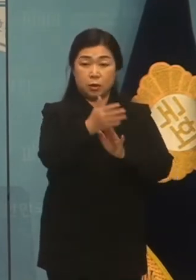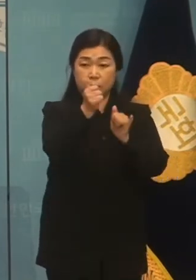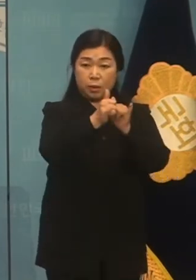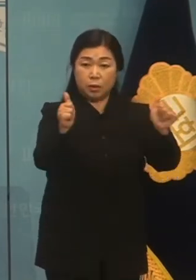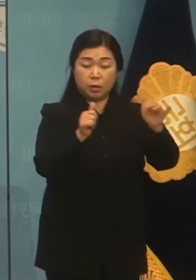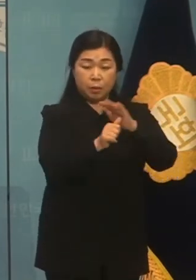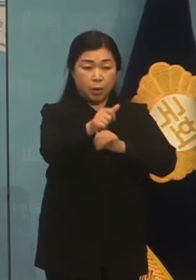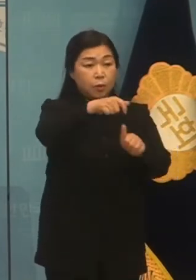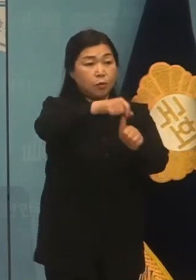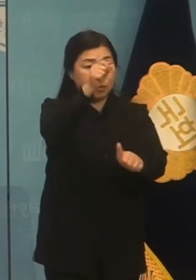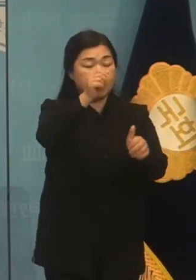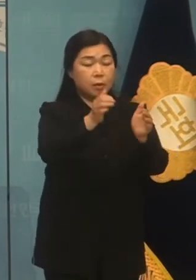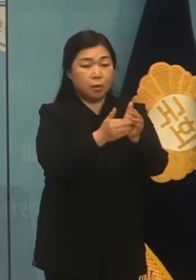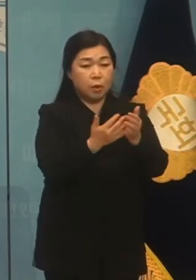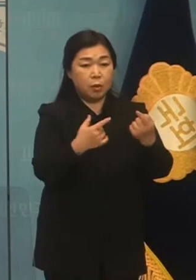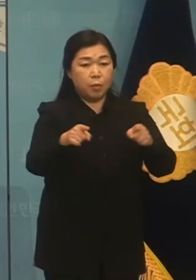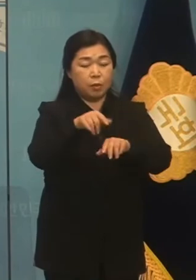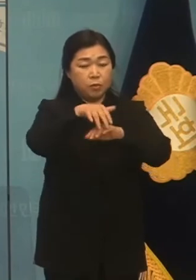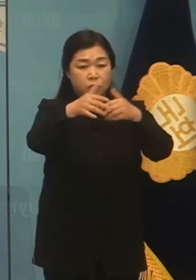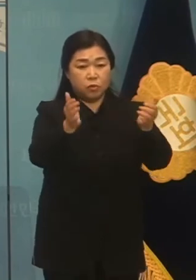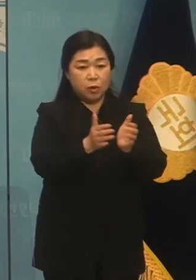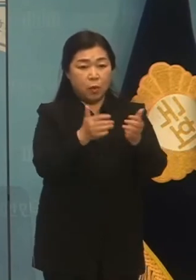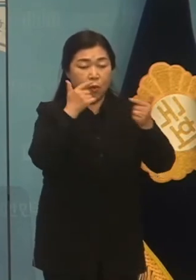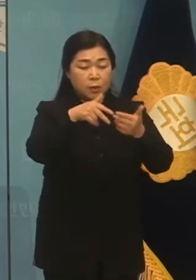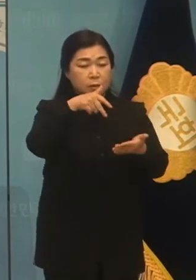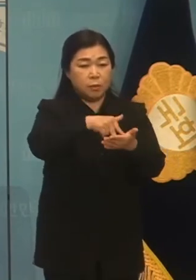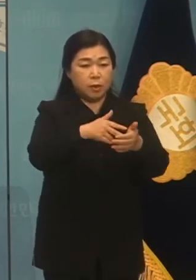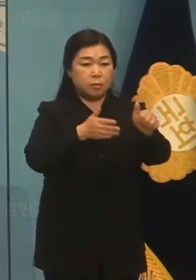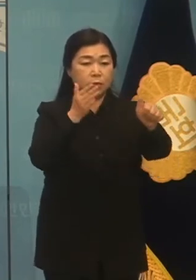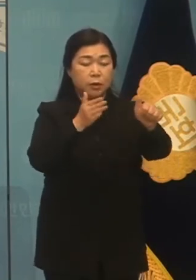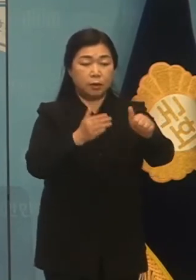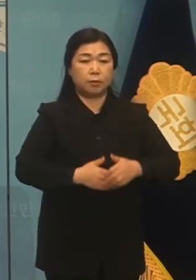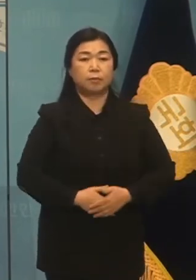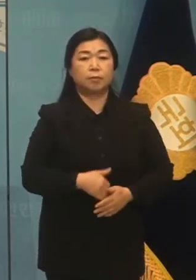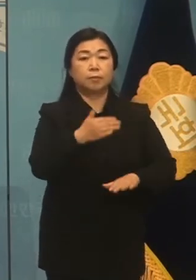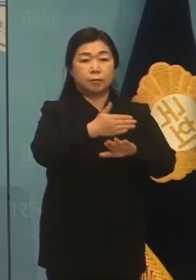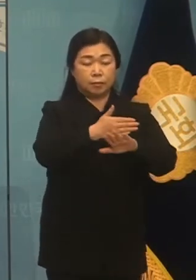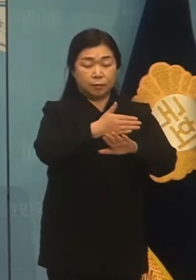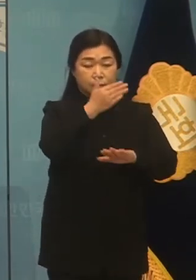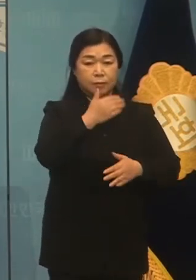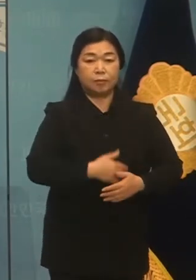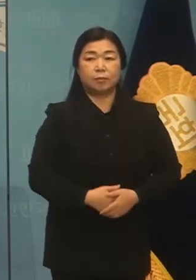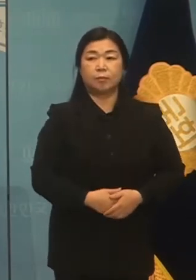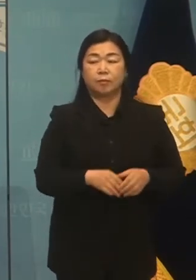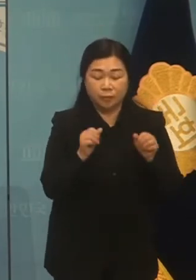선출된 만큼 더불어민주당의 분명한 입장을 촉구합니다. 감사합니다. 감사합니다.